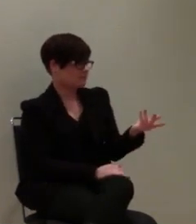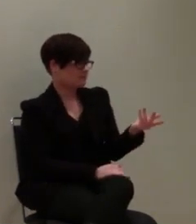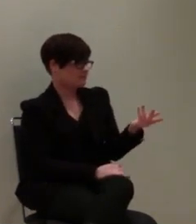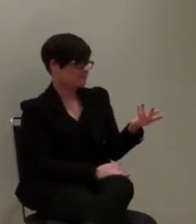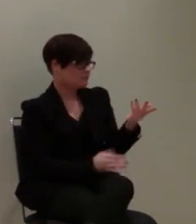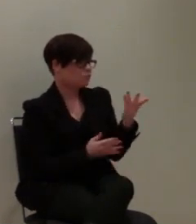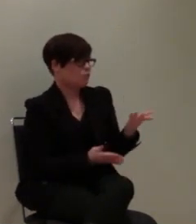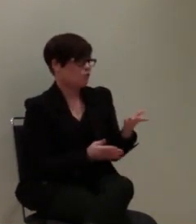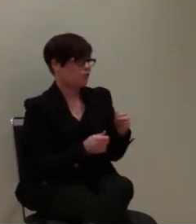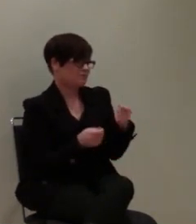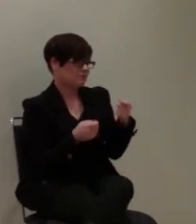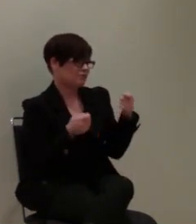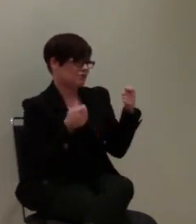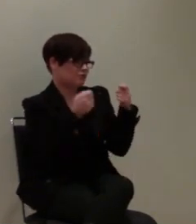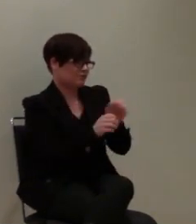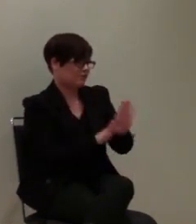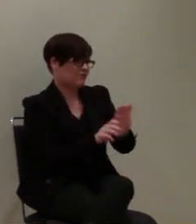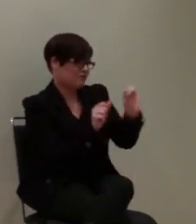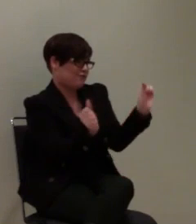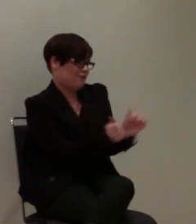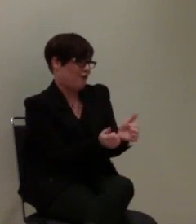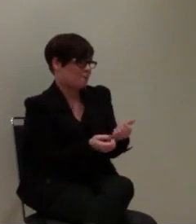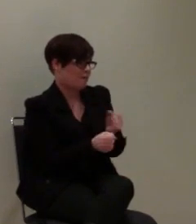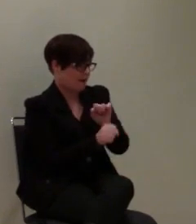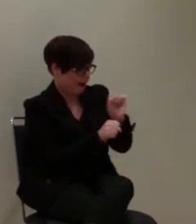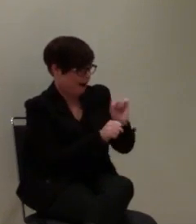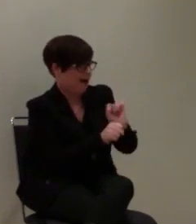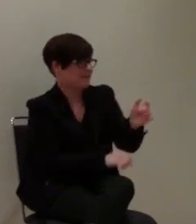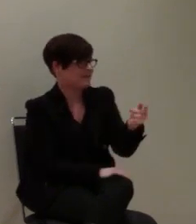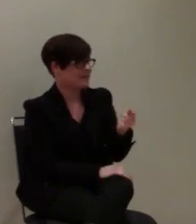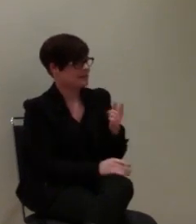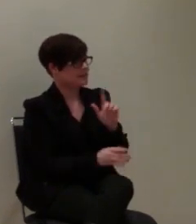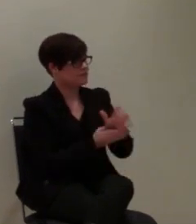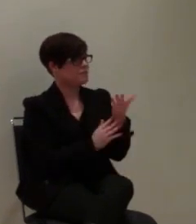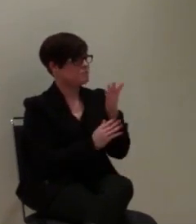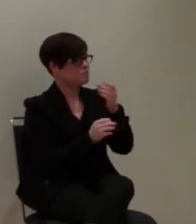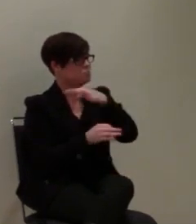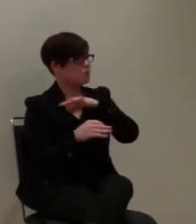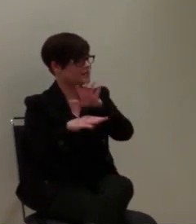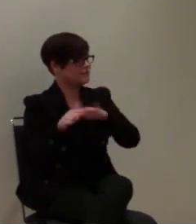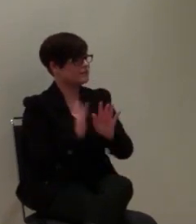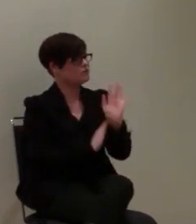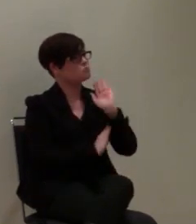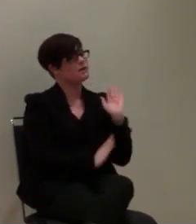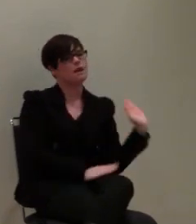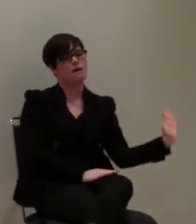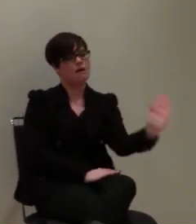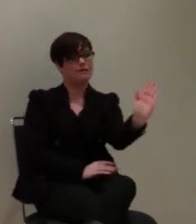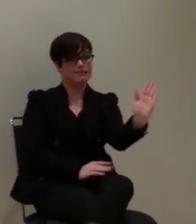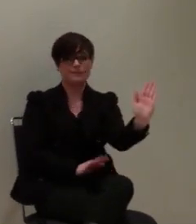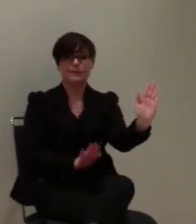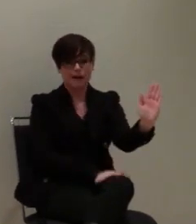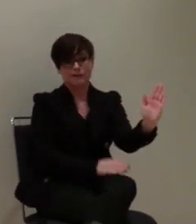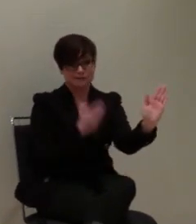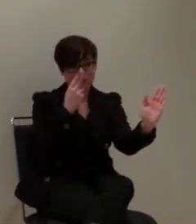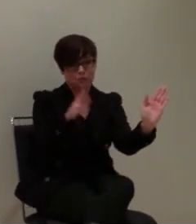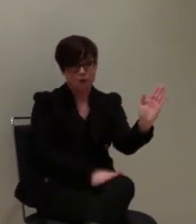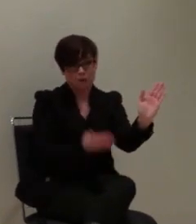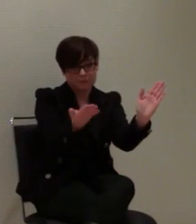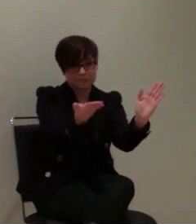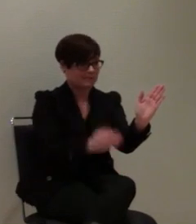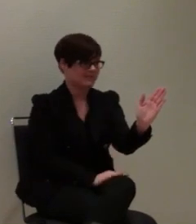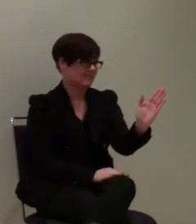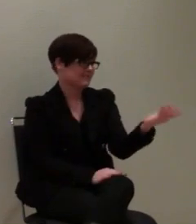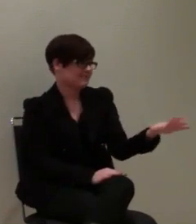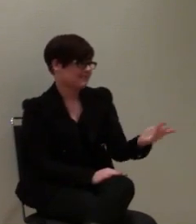Stiftung halt eben macht. Letztendlich bekommt die Politik dann einfach einen Spiegel vorgehalten und gesagt, es geht doch und wir haben das